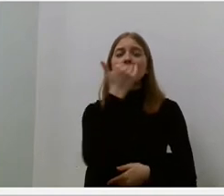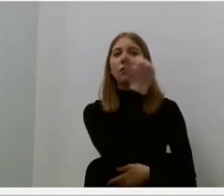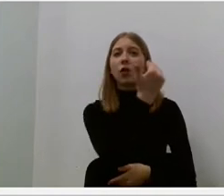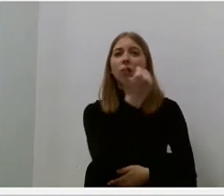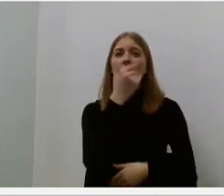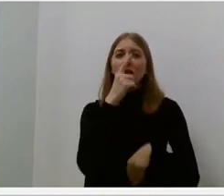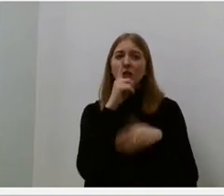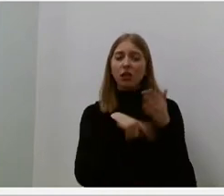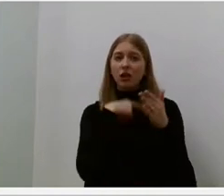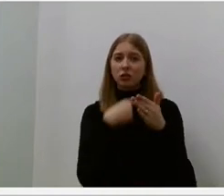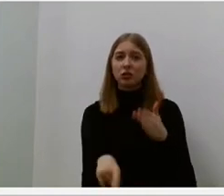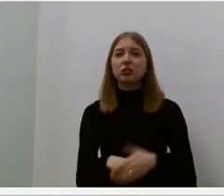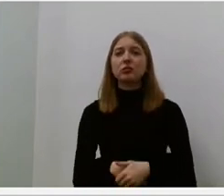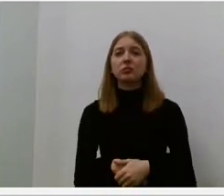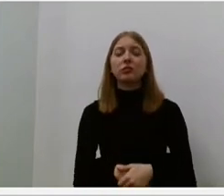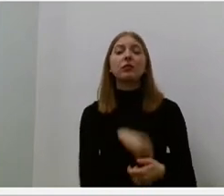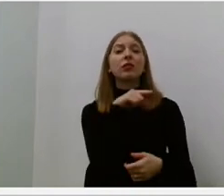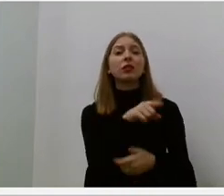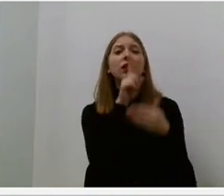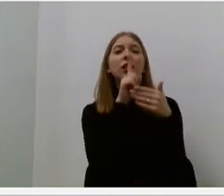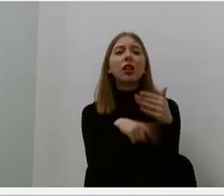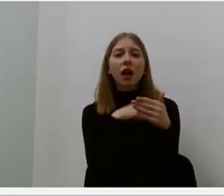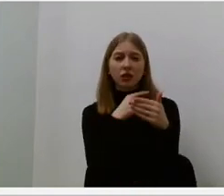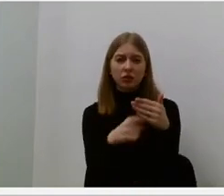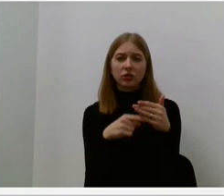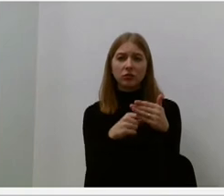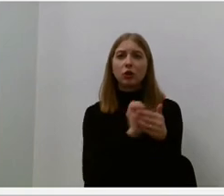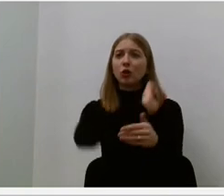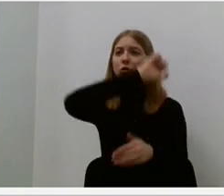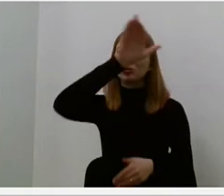kurį jį rašė Marijos broliui Vytautui Alseikai.